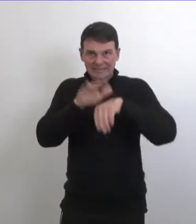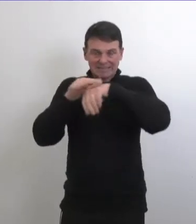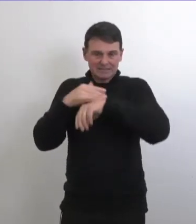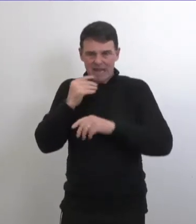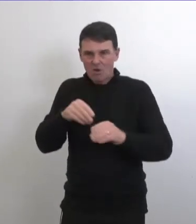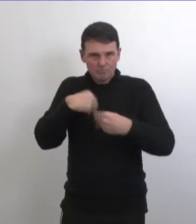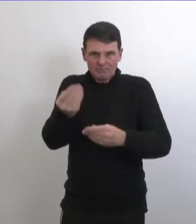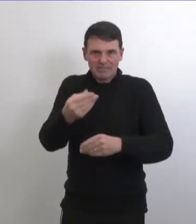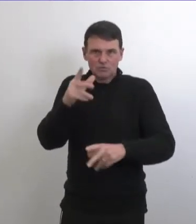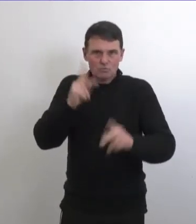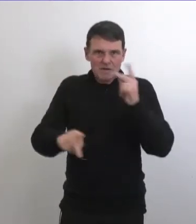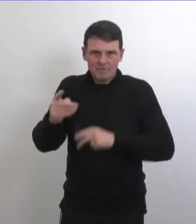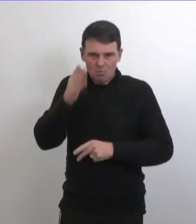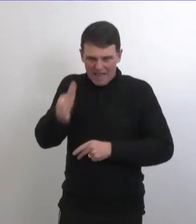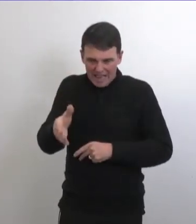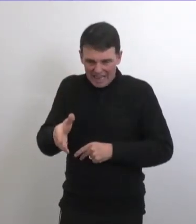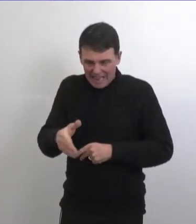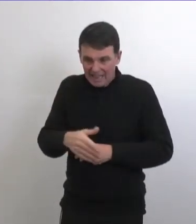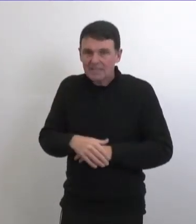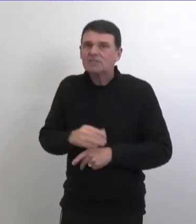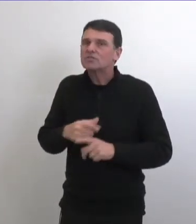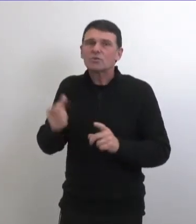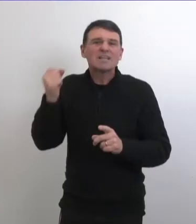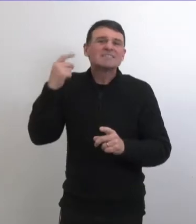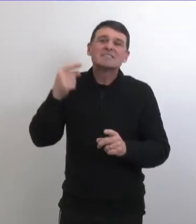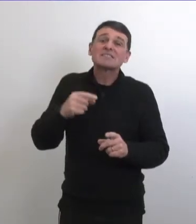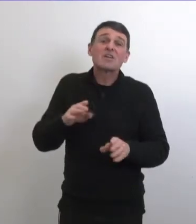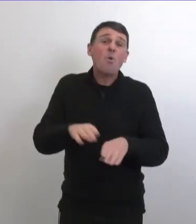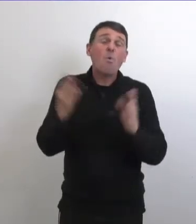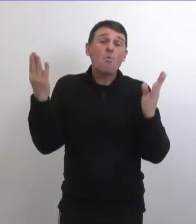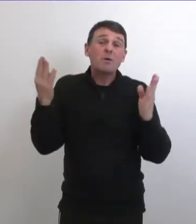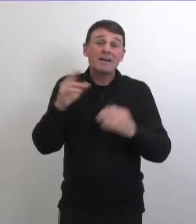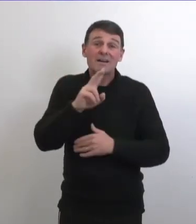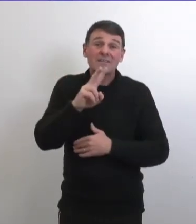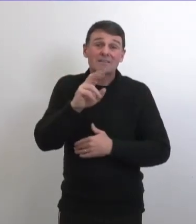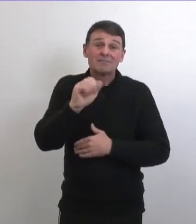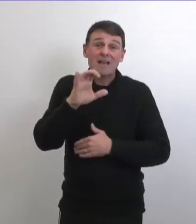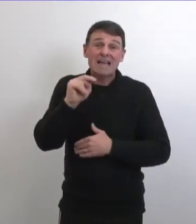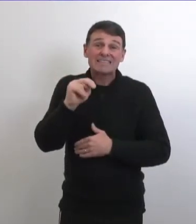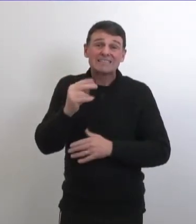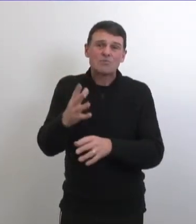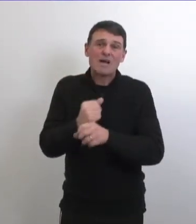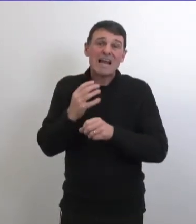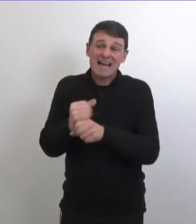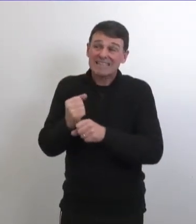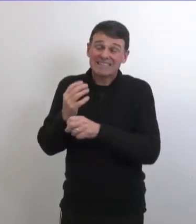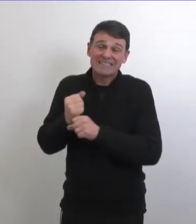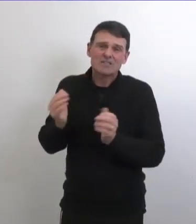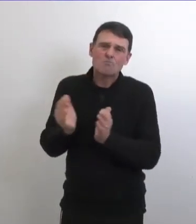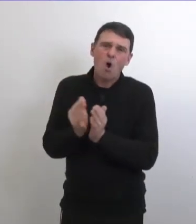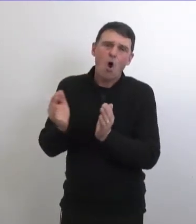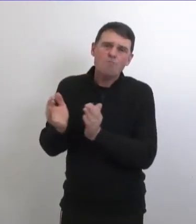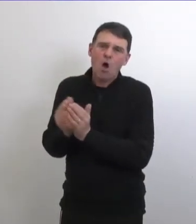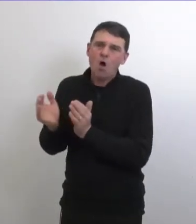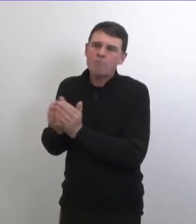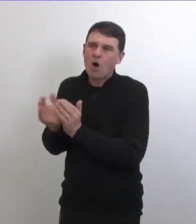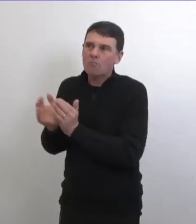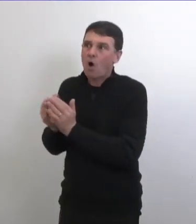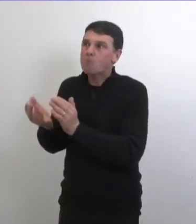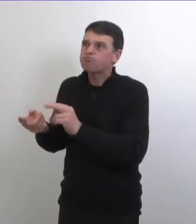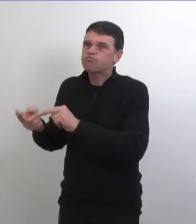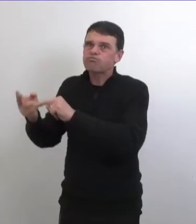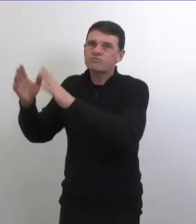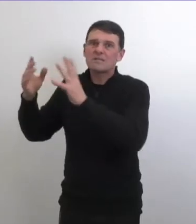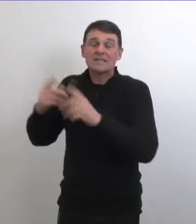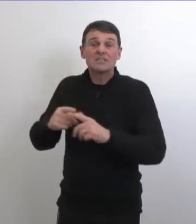'est on va commencer à avoir un plan pour voir de quelle manière on va le distribuer ces vaccins ils vont nous arriver par petites cargaisons au